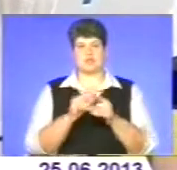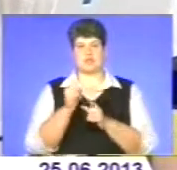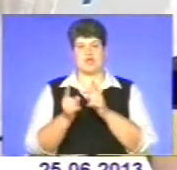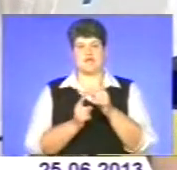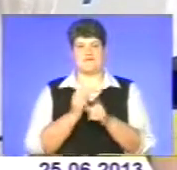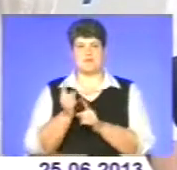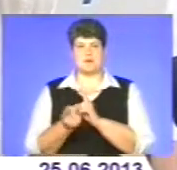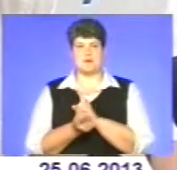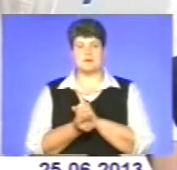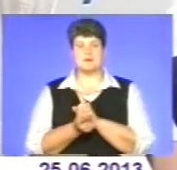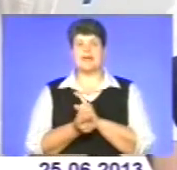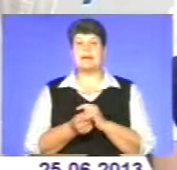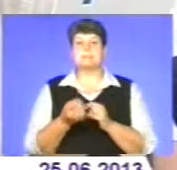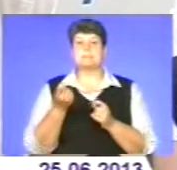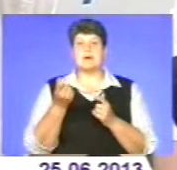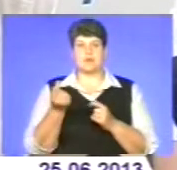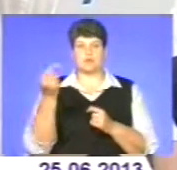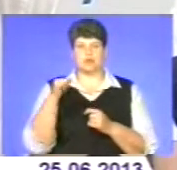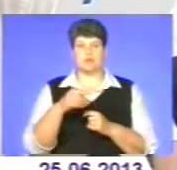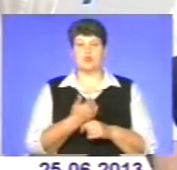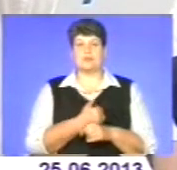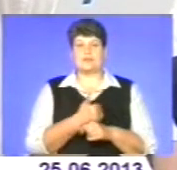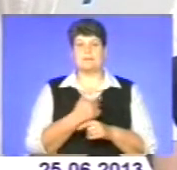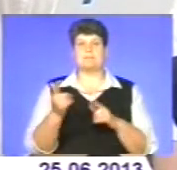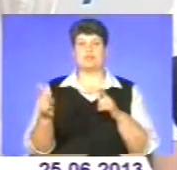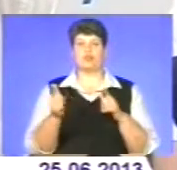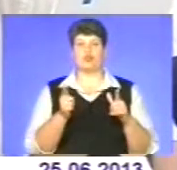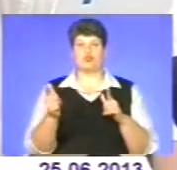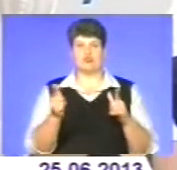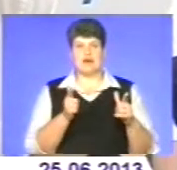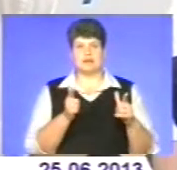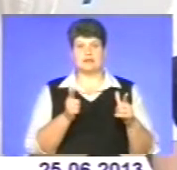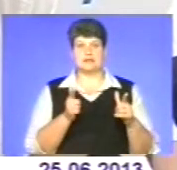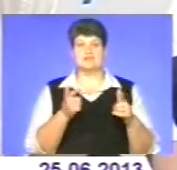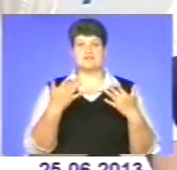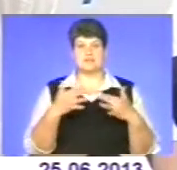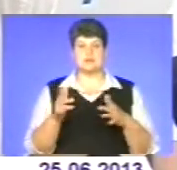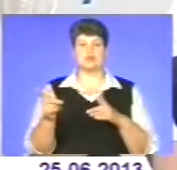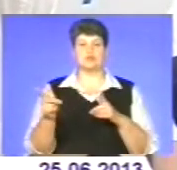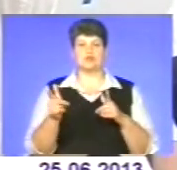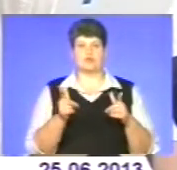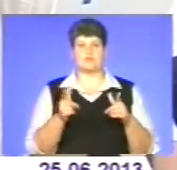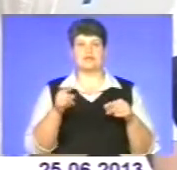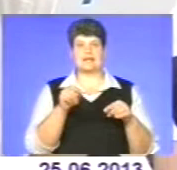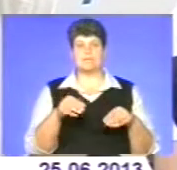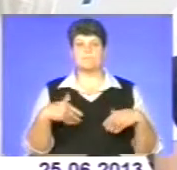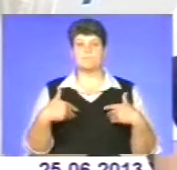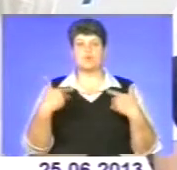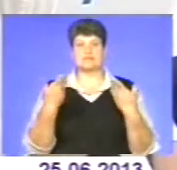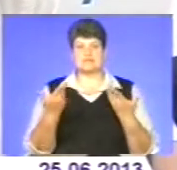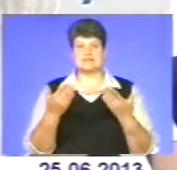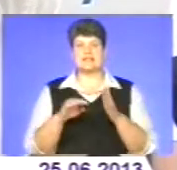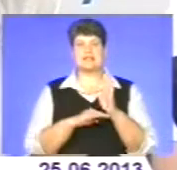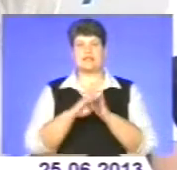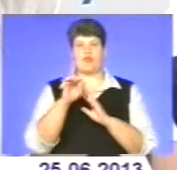І, мово того, ми хотіли підготувати і підготували такі пропозиції на Верховну Раду і на